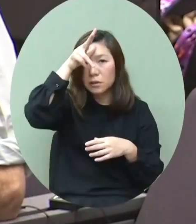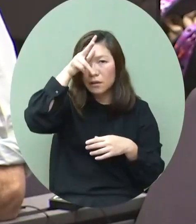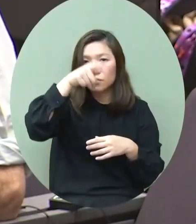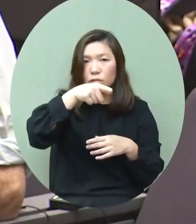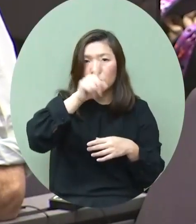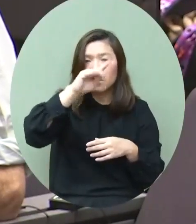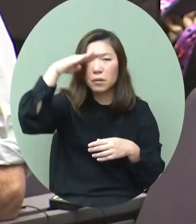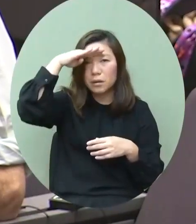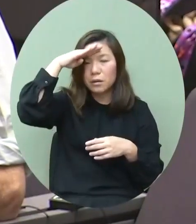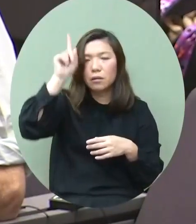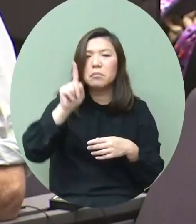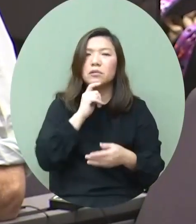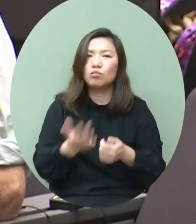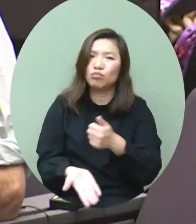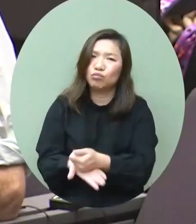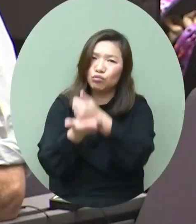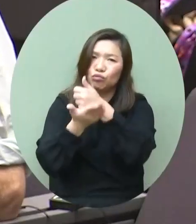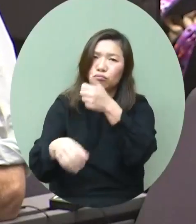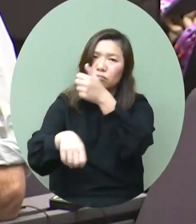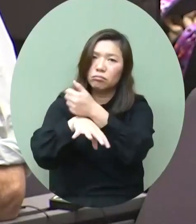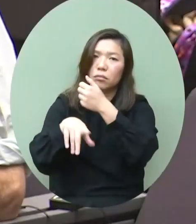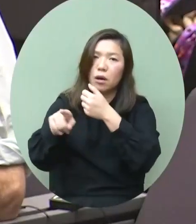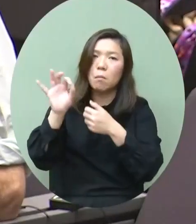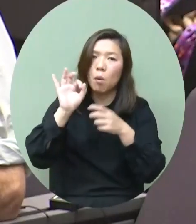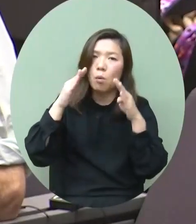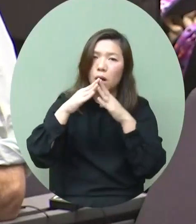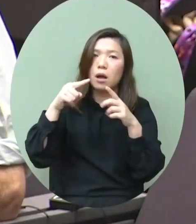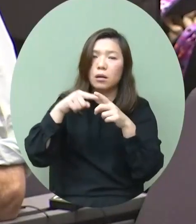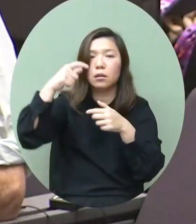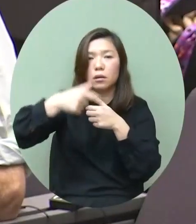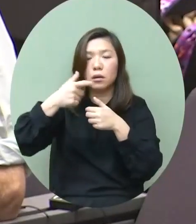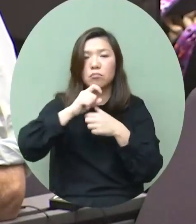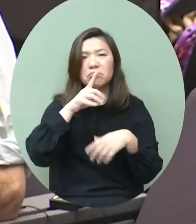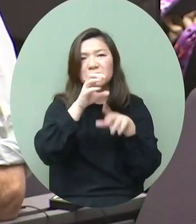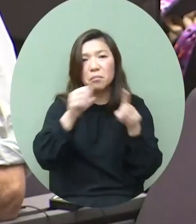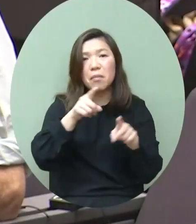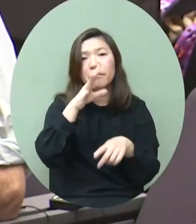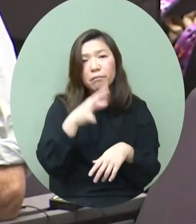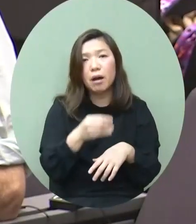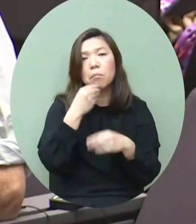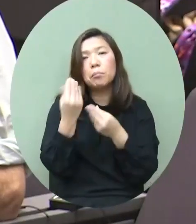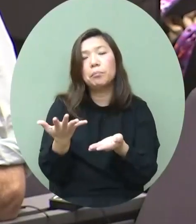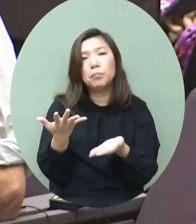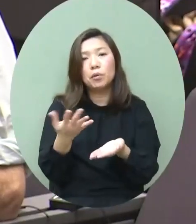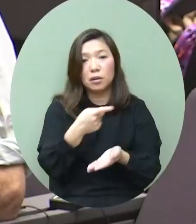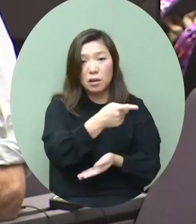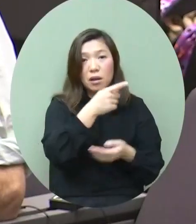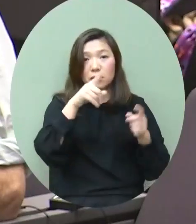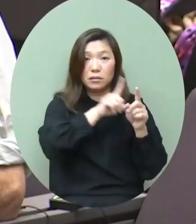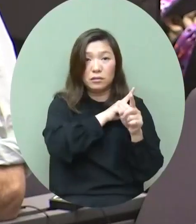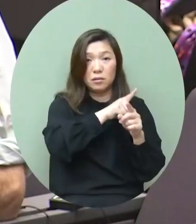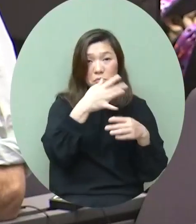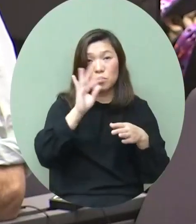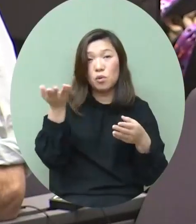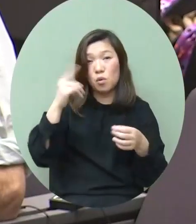尊重毛家姐的基層市民呢還有那一百元的罰款之外政府或者你個人會不會提供一些額外的